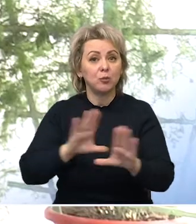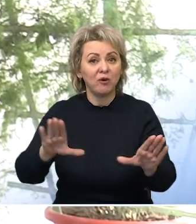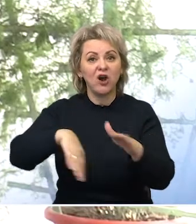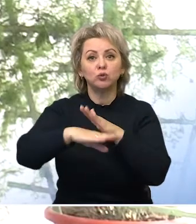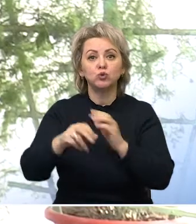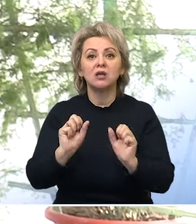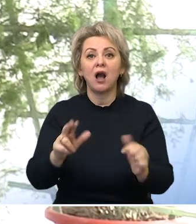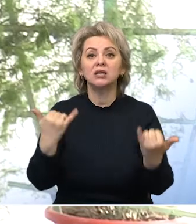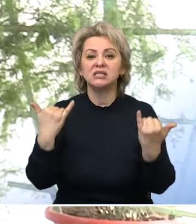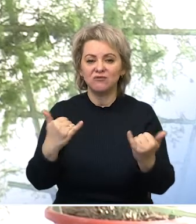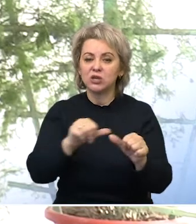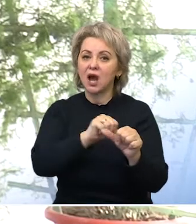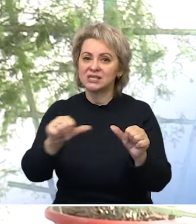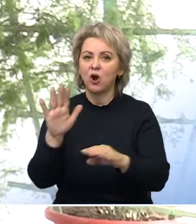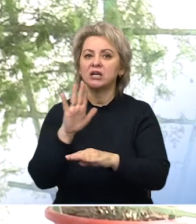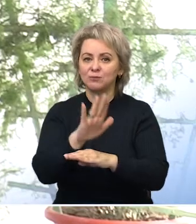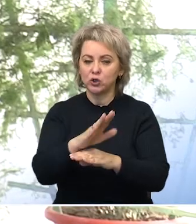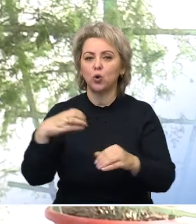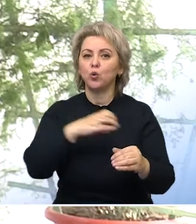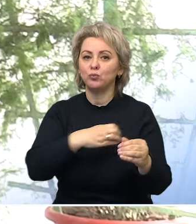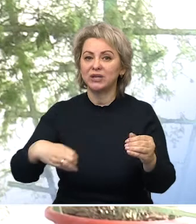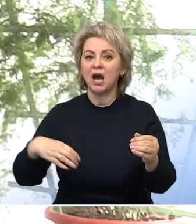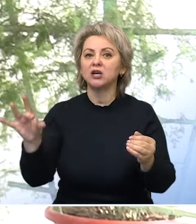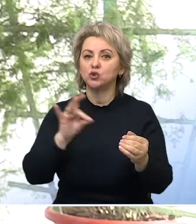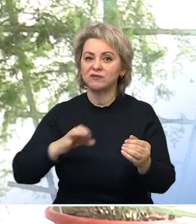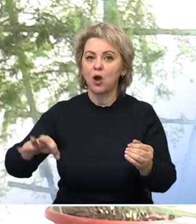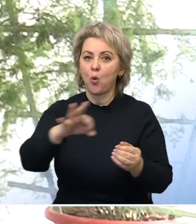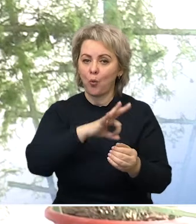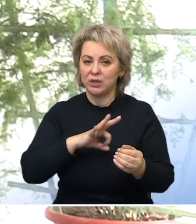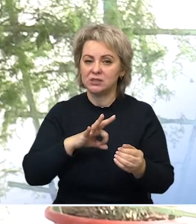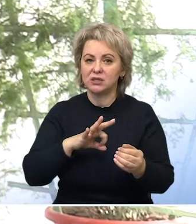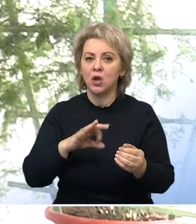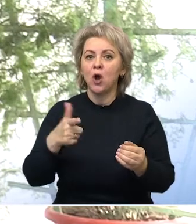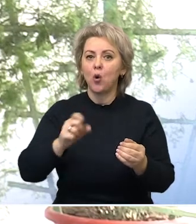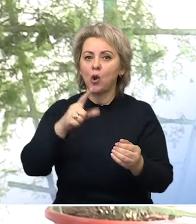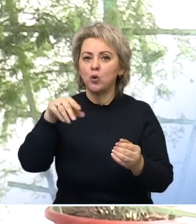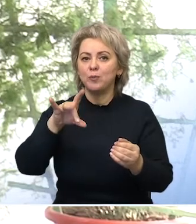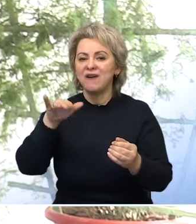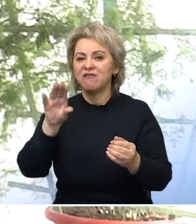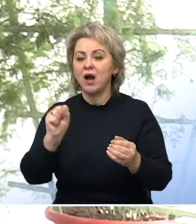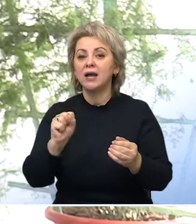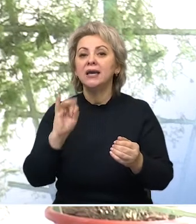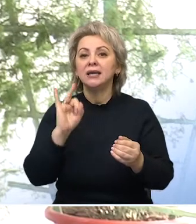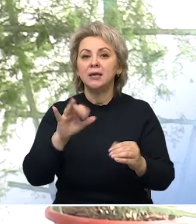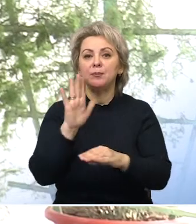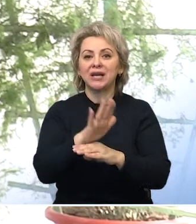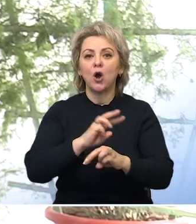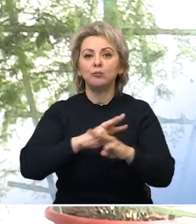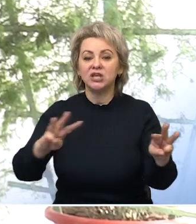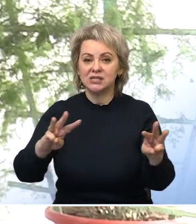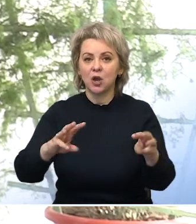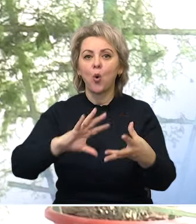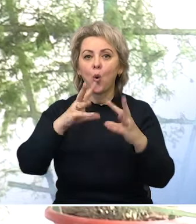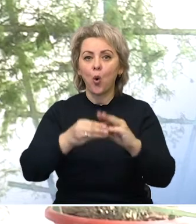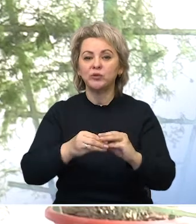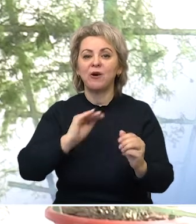основании распоряжения губернатора Ростовской области Голубова и на основании приказа Министерства общего и профессионального